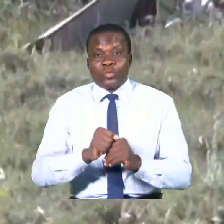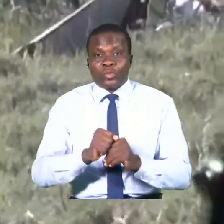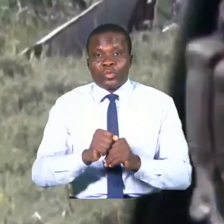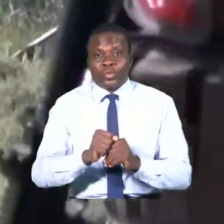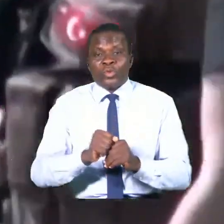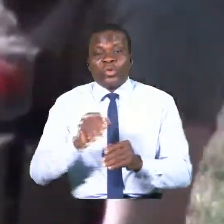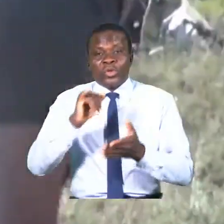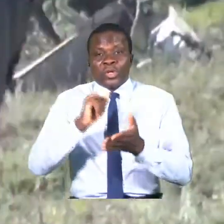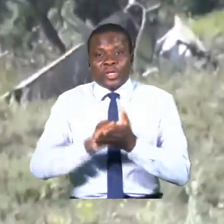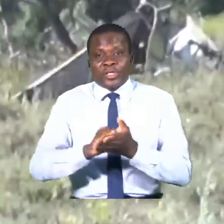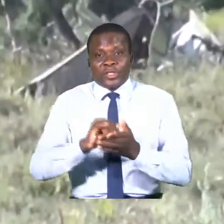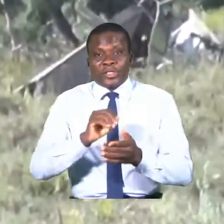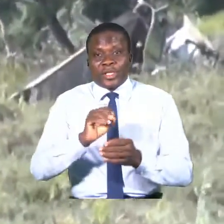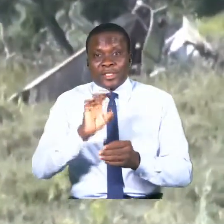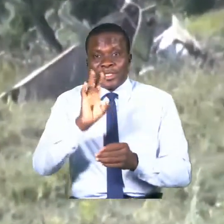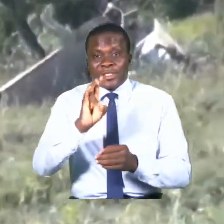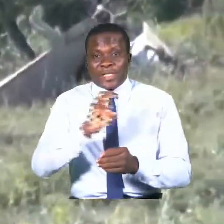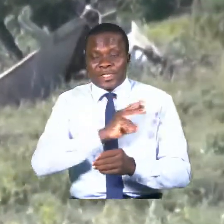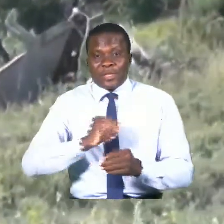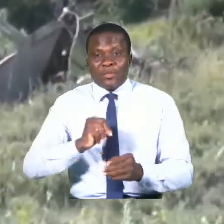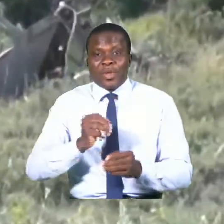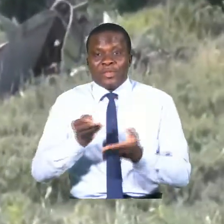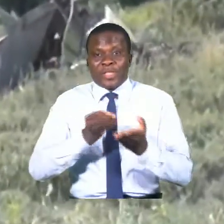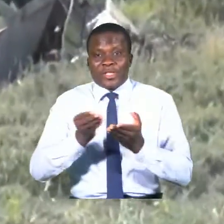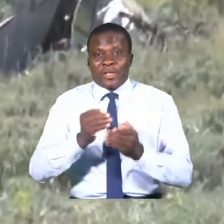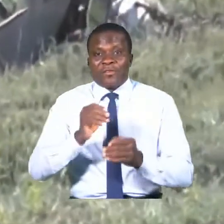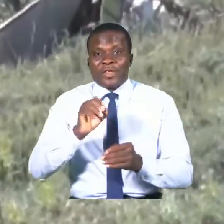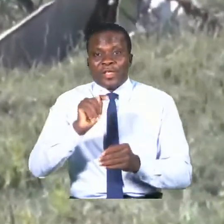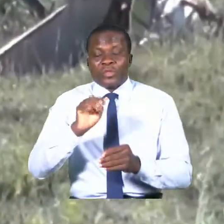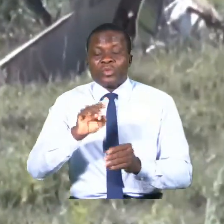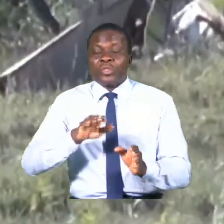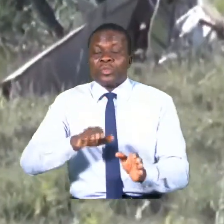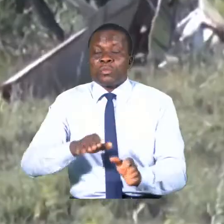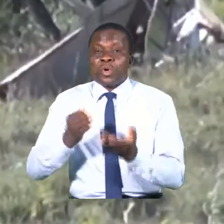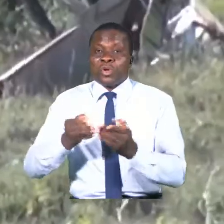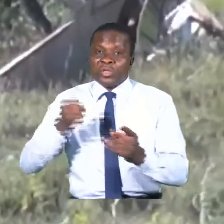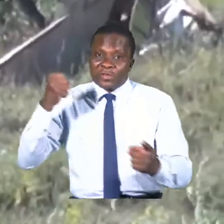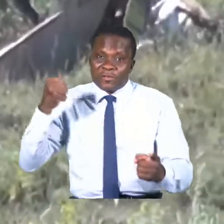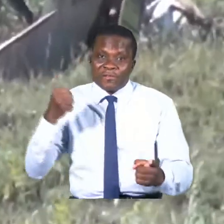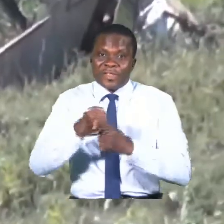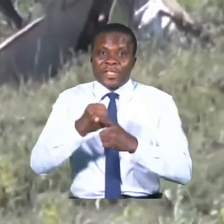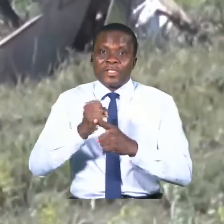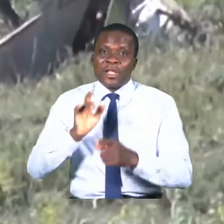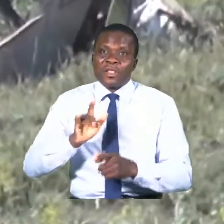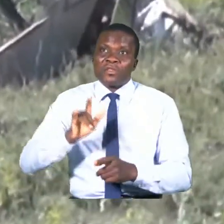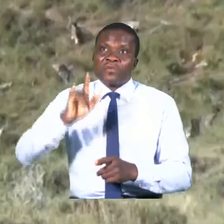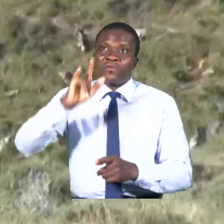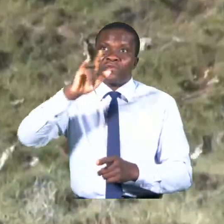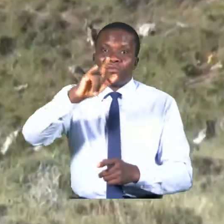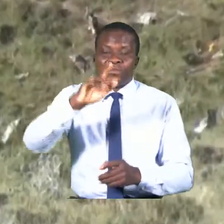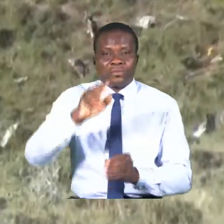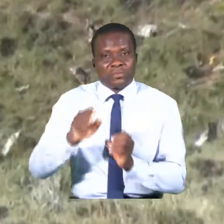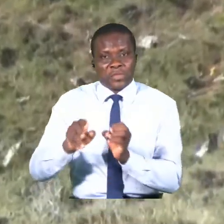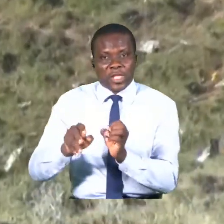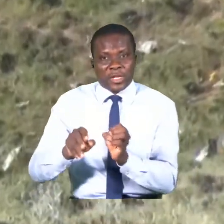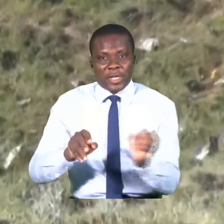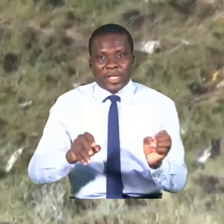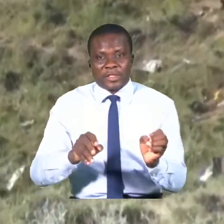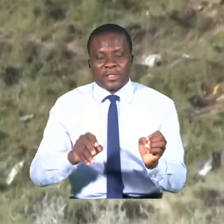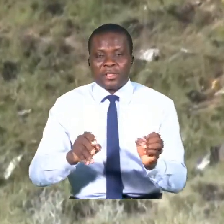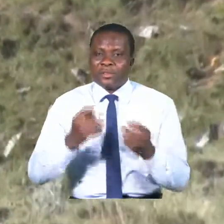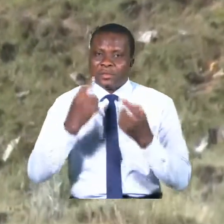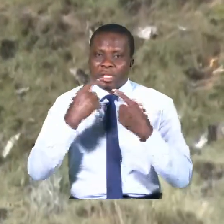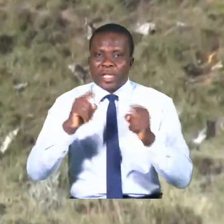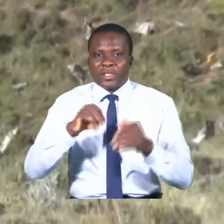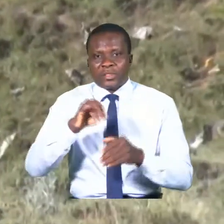Sept membres des services de sécurité turques sont morts dans un accident d'avion dans l'est de la Turquie a rapporté ce jeudi